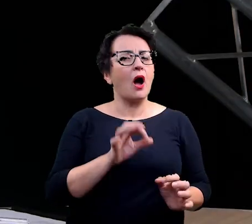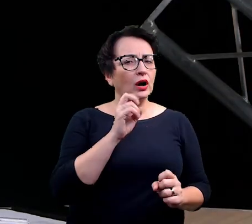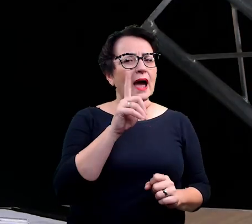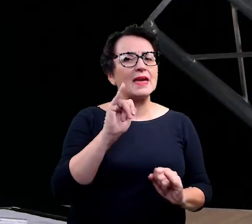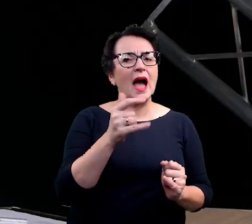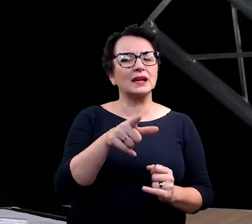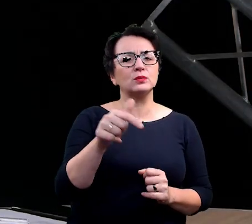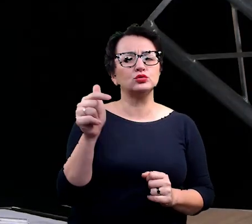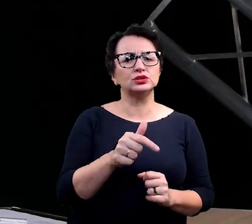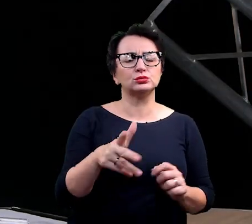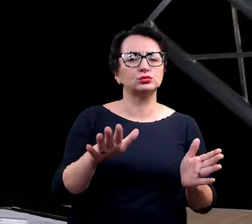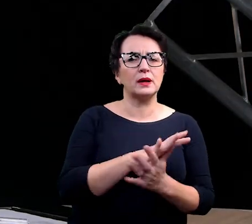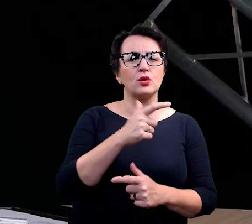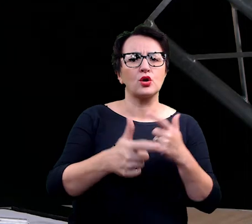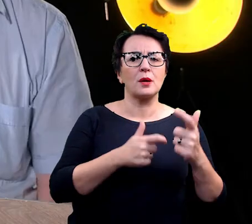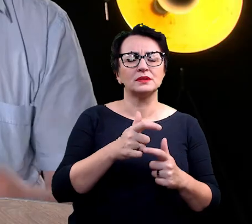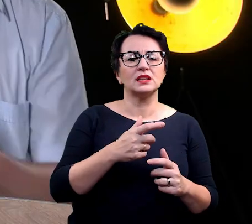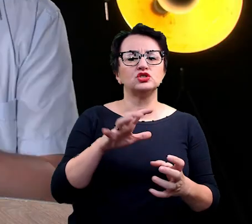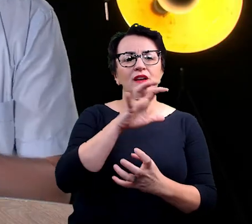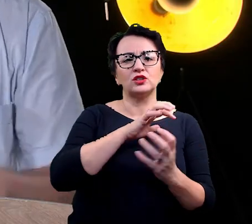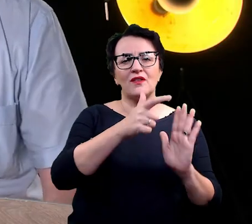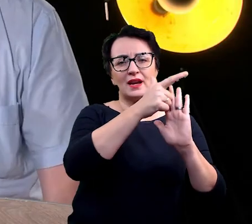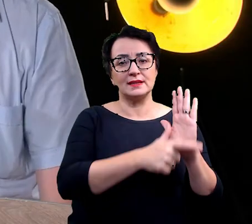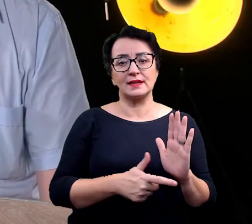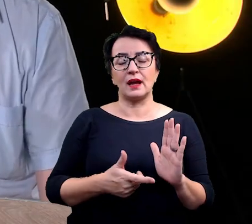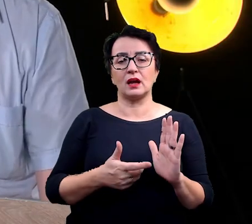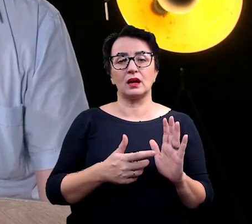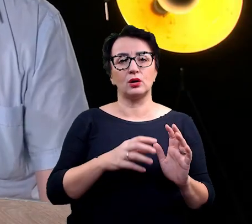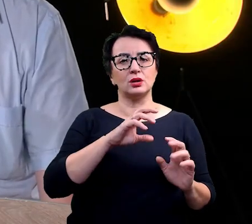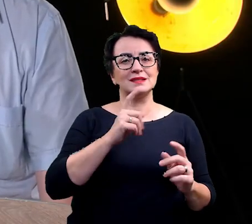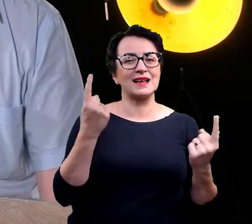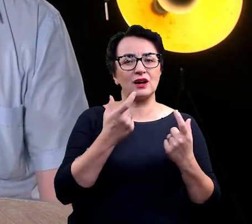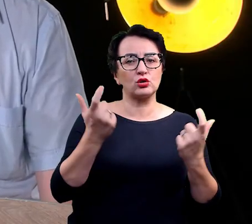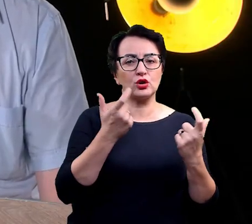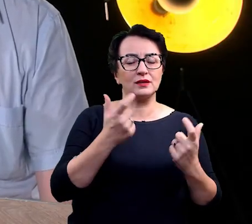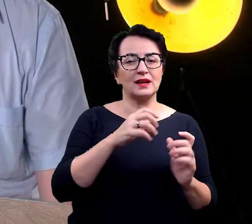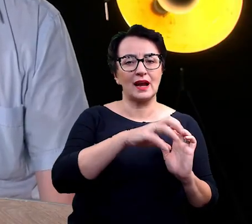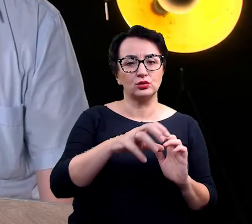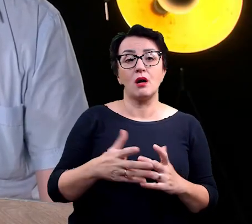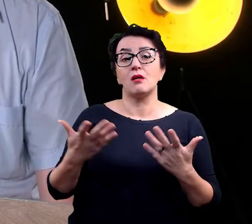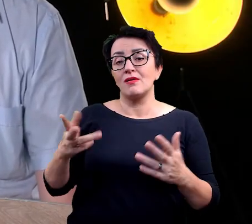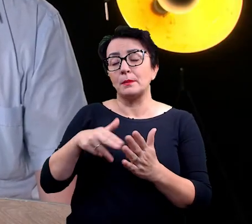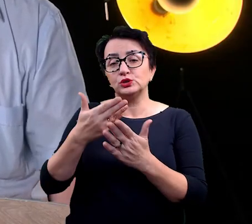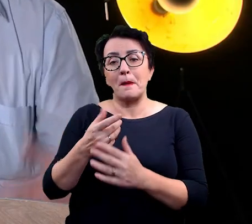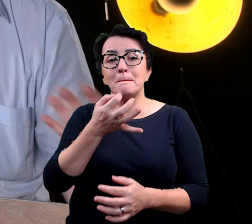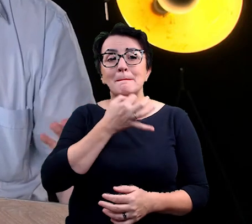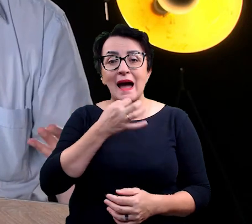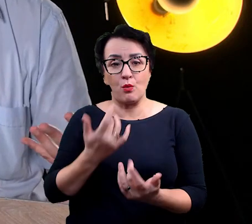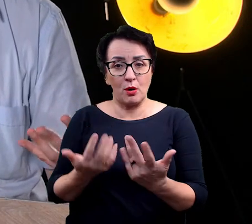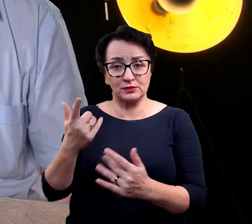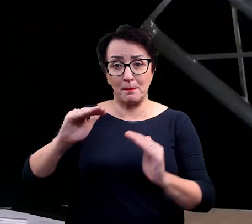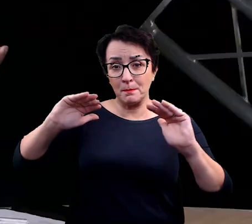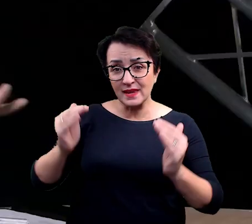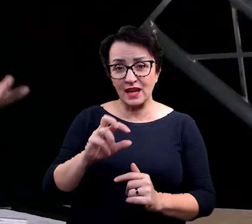do takiej listy? Światowej listy zagrożonych gatunków? No na przykład, jeżeli jest bardzo mało osobników, tak, że jeżeli jest poniżej 200 osobników na całym świecie. Właśnie,